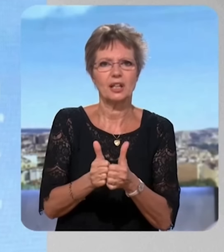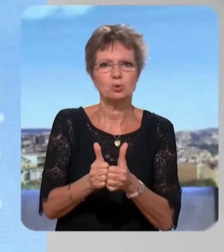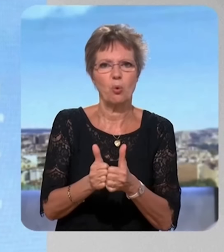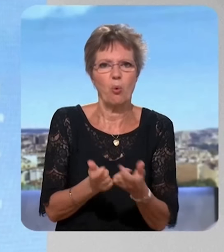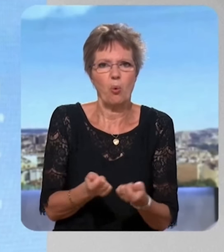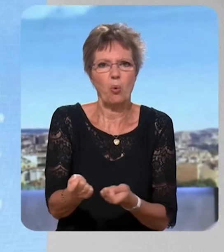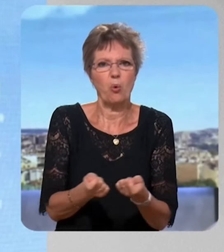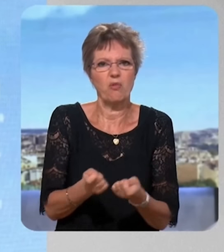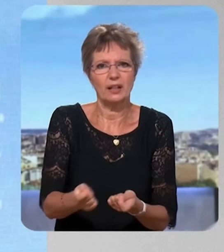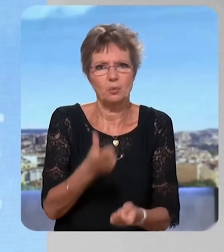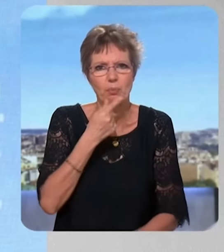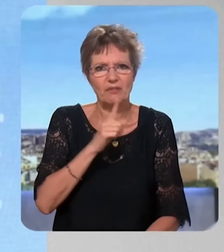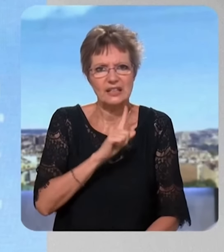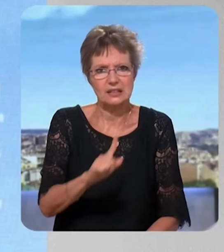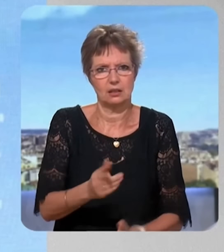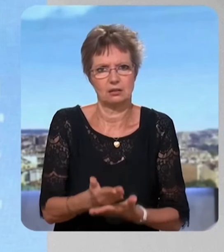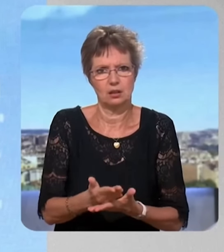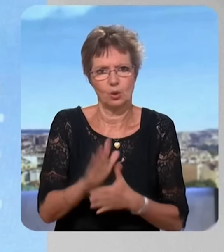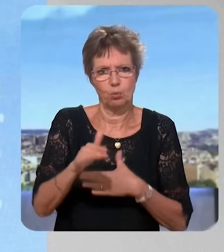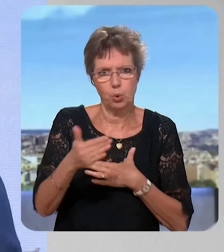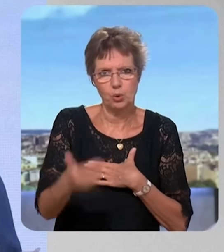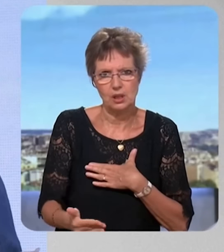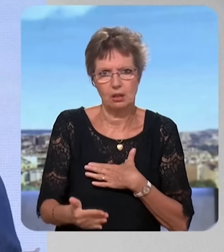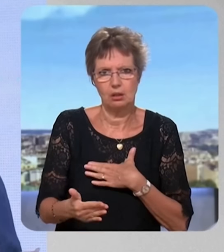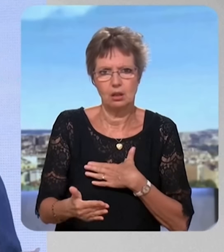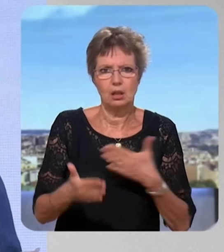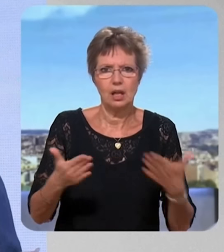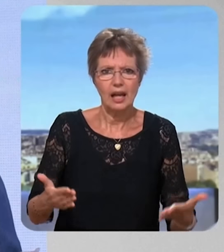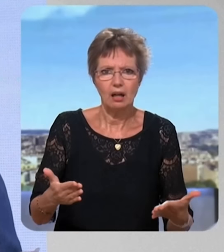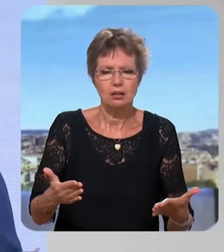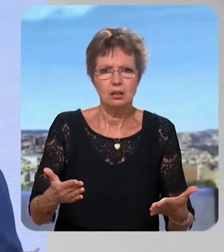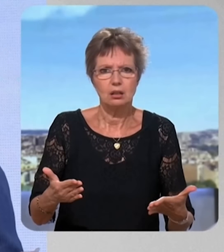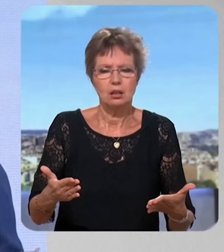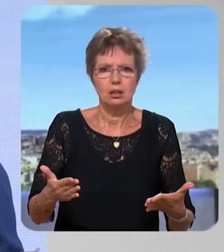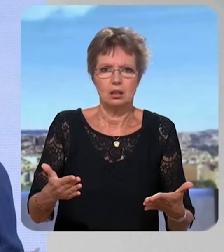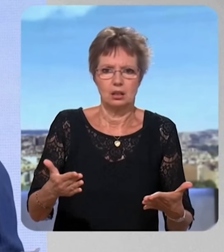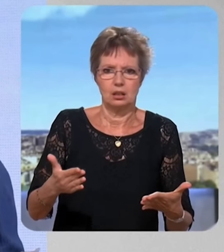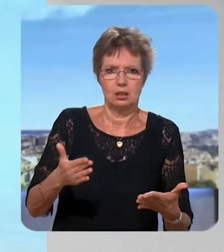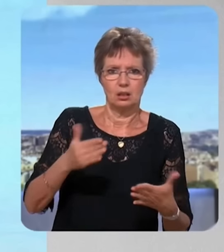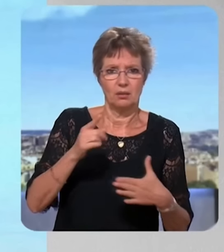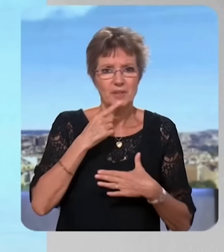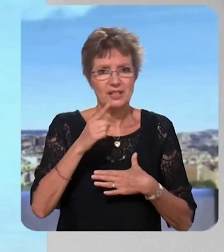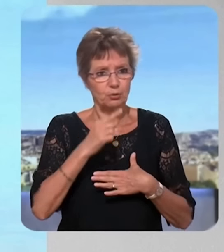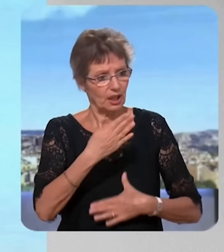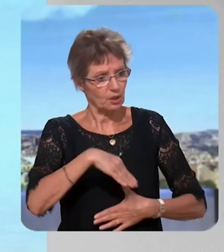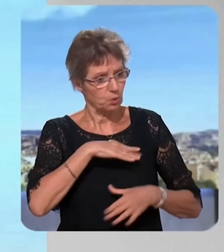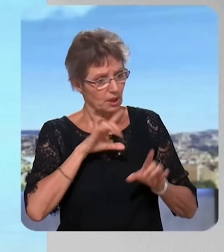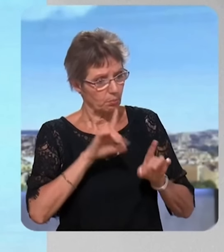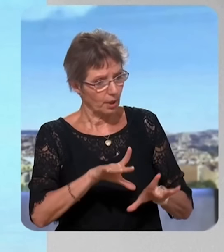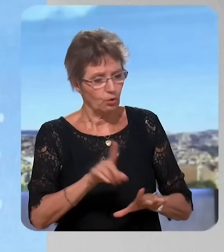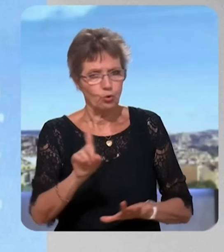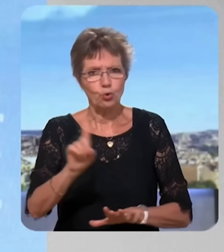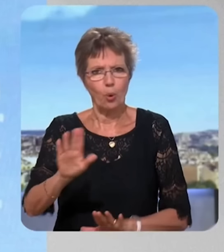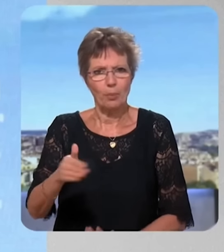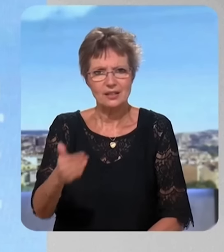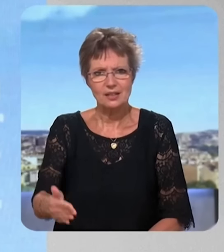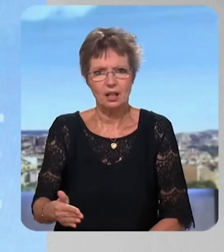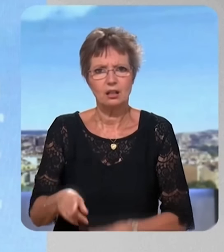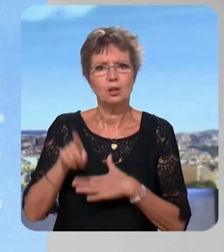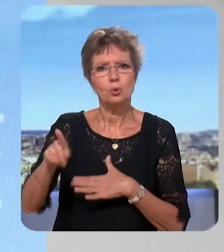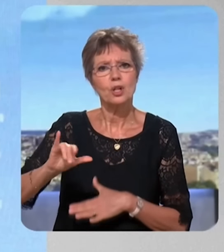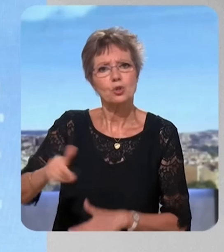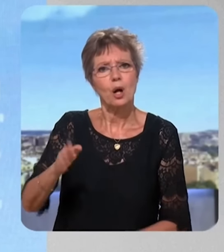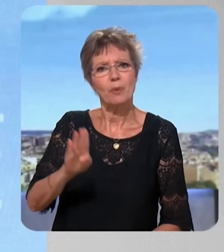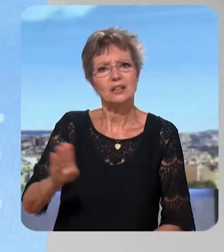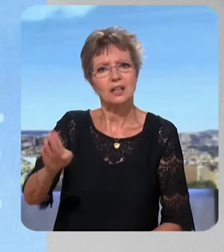'est pas la chose la plus aisée, indéniablement. Surtout au regard de la situation qui est celle de notre pays. Mais ça ne serait pas un refus de prendre ses responsabilités Non, je crois que c'est la promesse